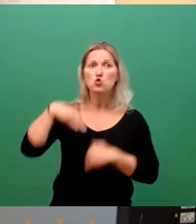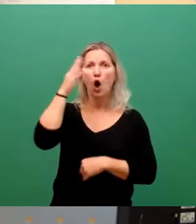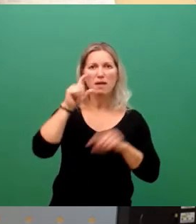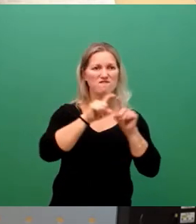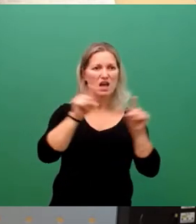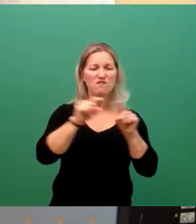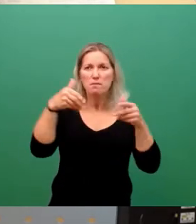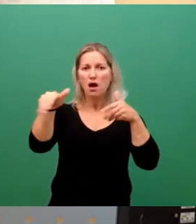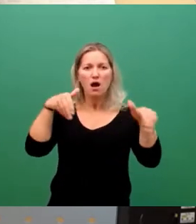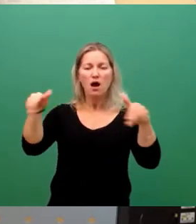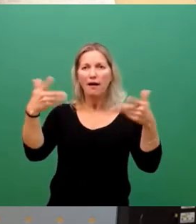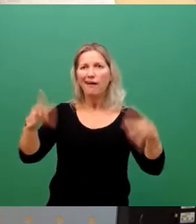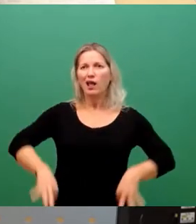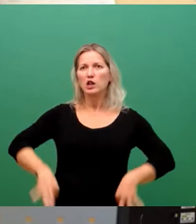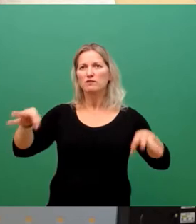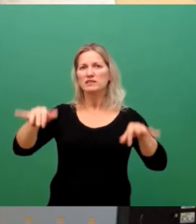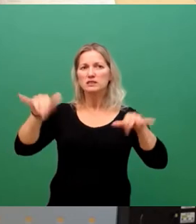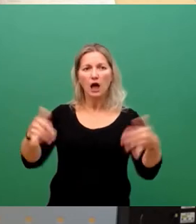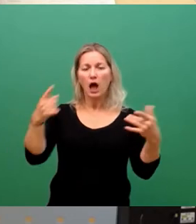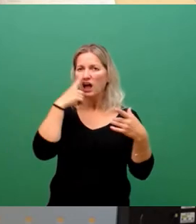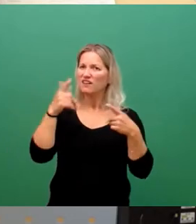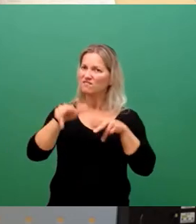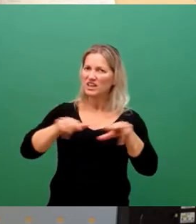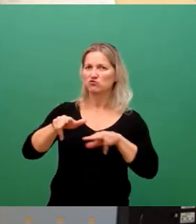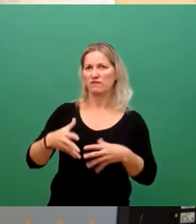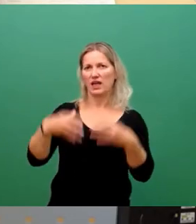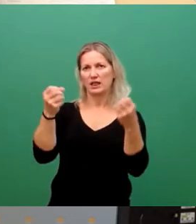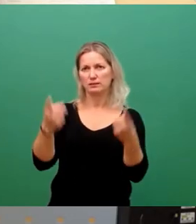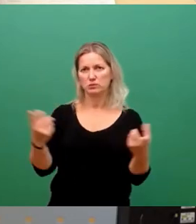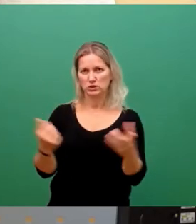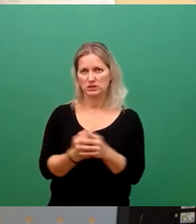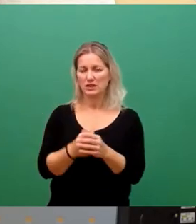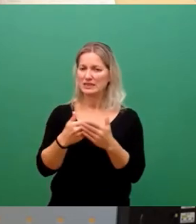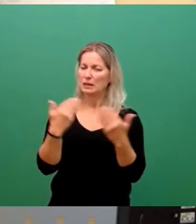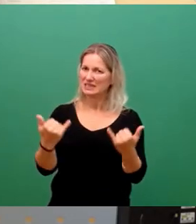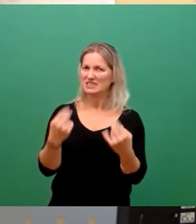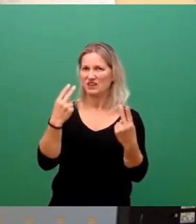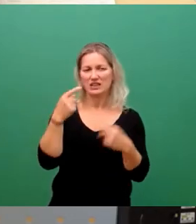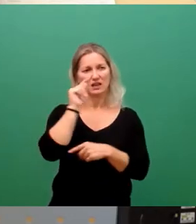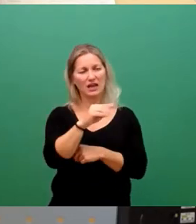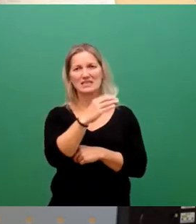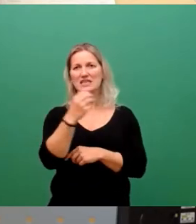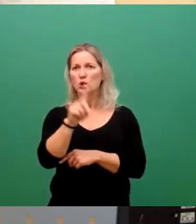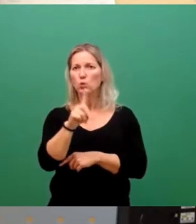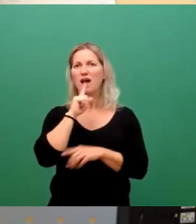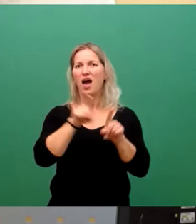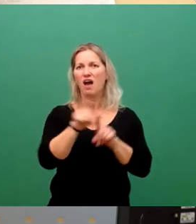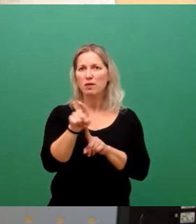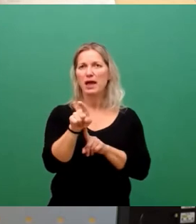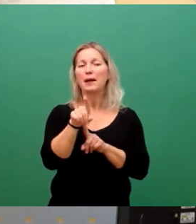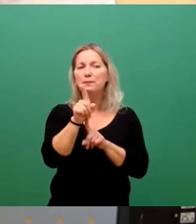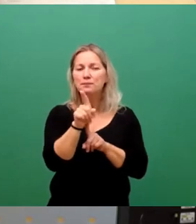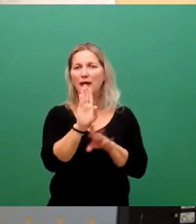gehen lassen. Wir müssen unsere Wirtschaft retten. Und deswegen ist es jetzt an der Zeit, gerade dass die CDU, aber auch die FDP, wenn ich die kleinen Fraktionen mal mit